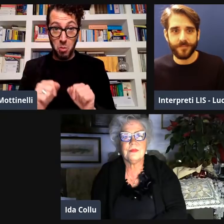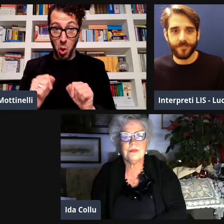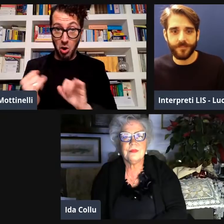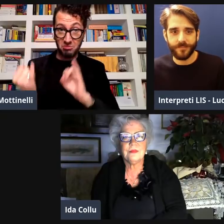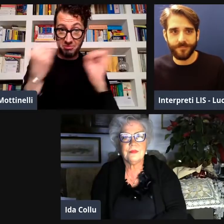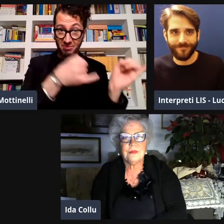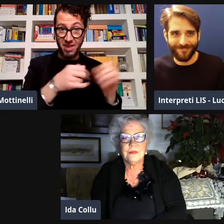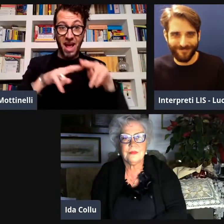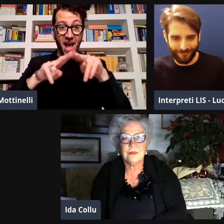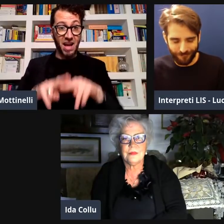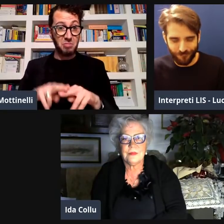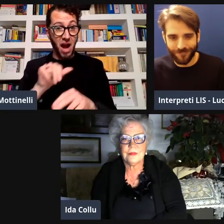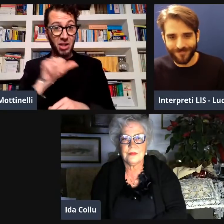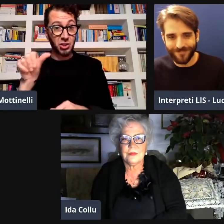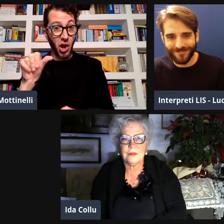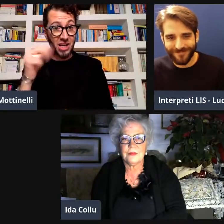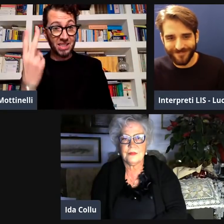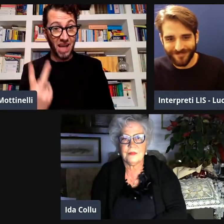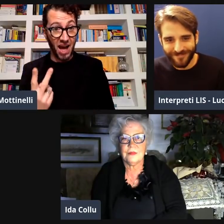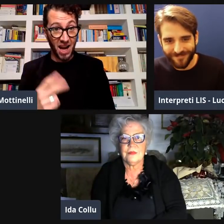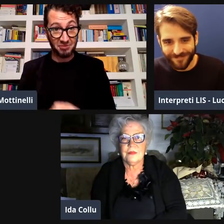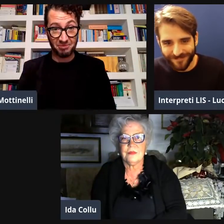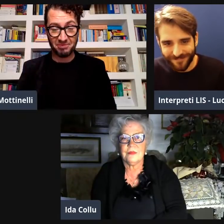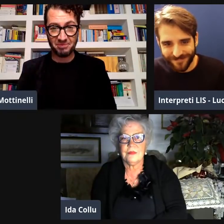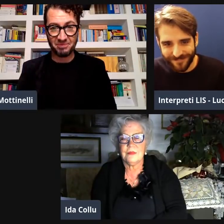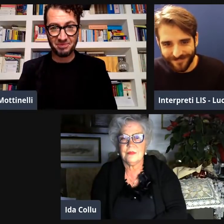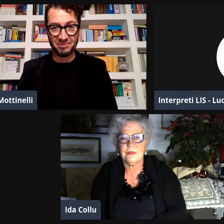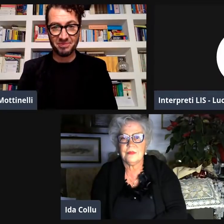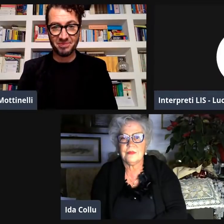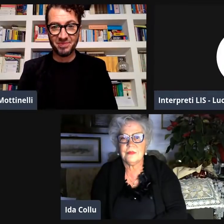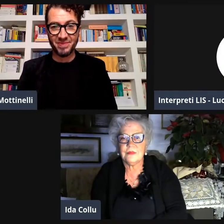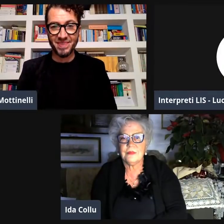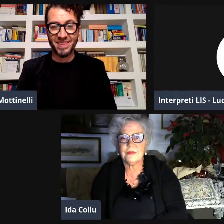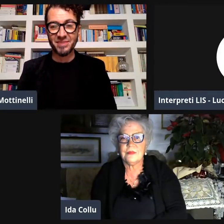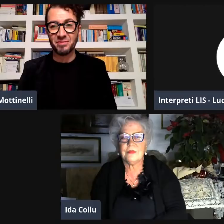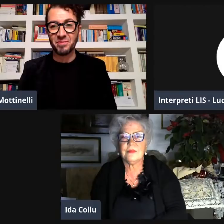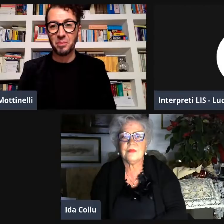Benissimo, adesso Luca, puoi uscire, rimarrà soltanto Sara.